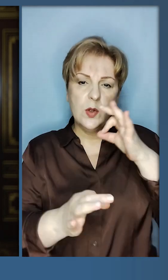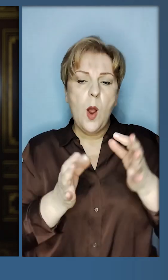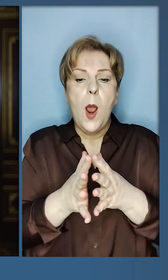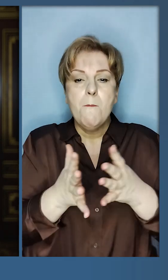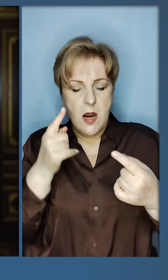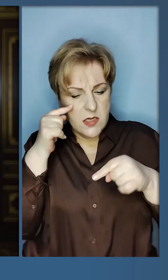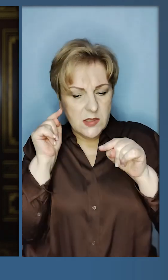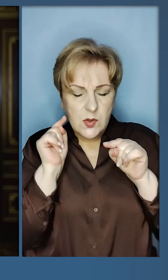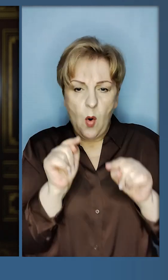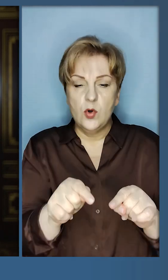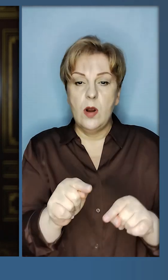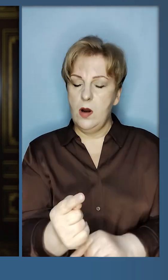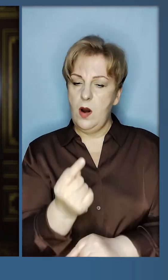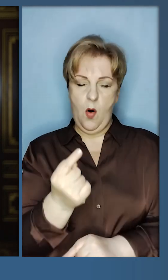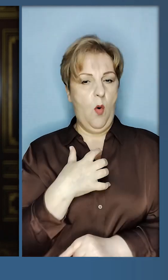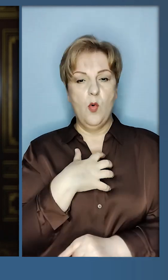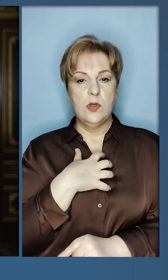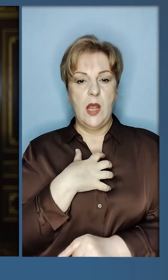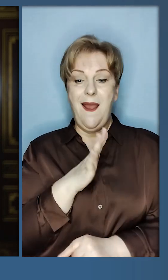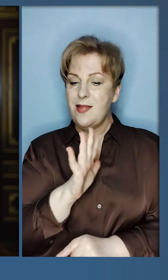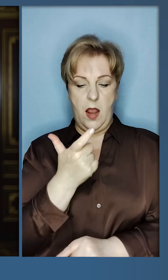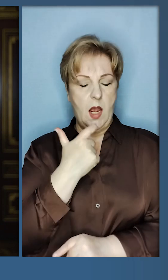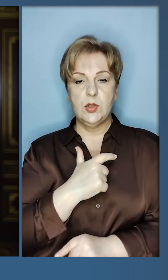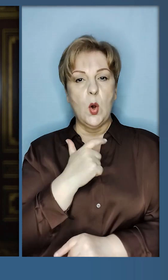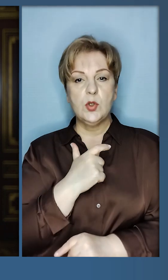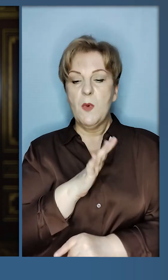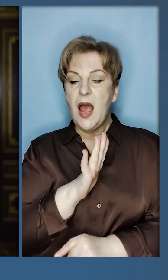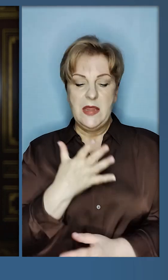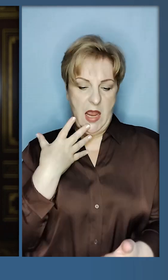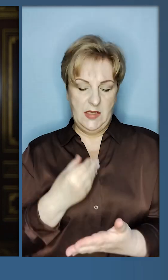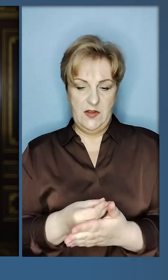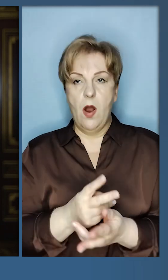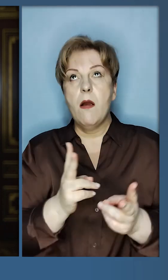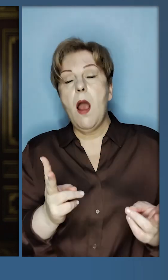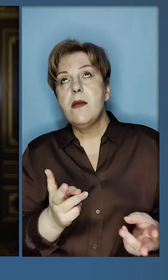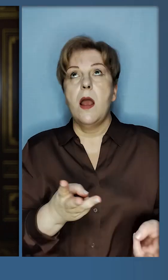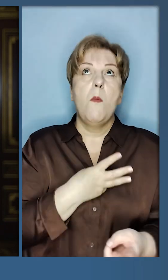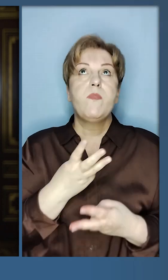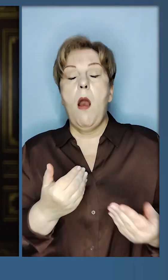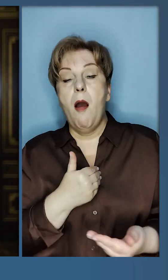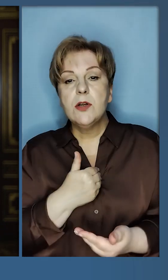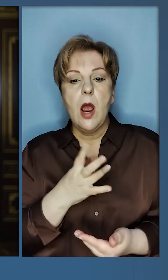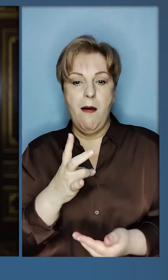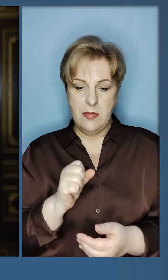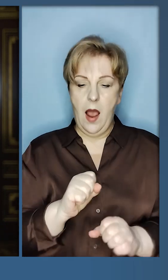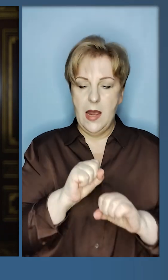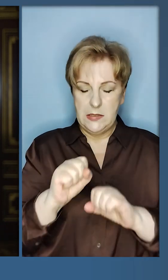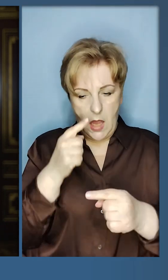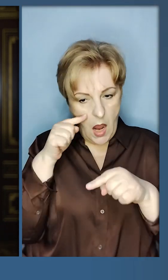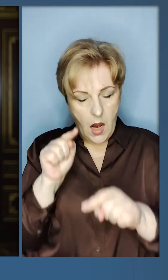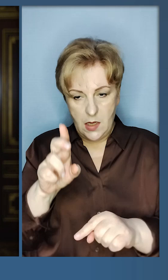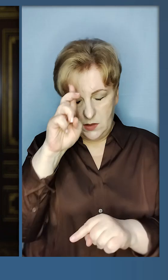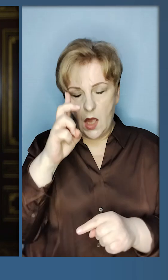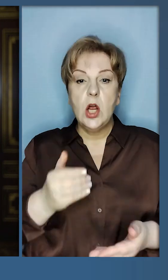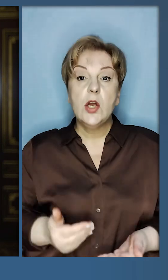добу за добою, максимальне засередження на одному. Не на собі, не на своїх якихось там бажаннях, а на захисті